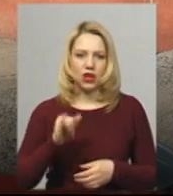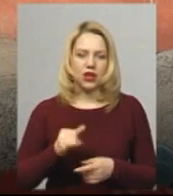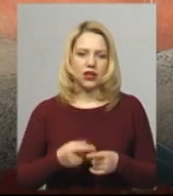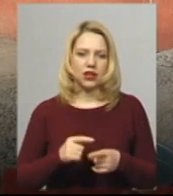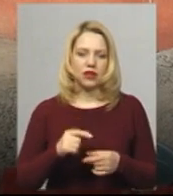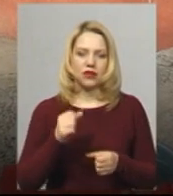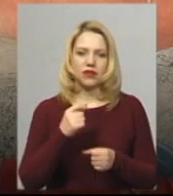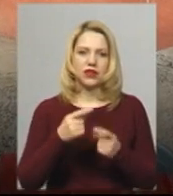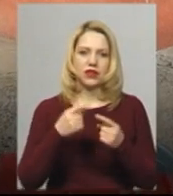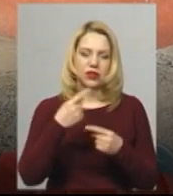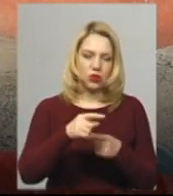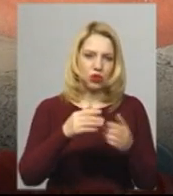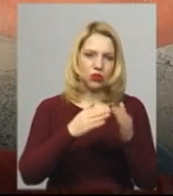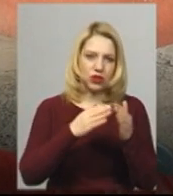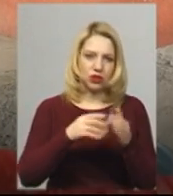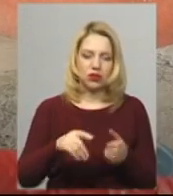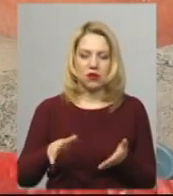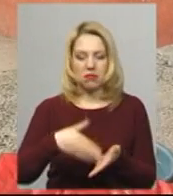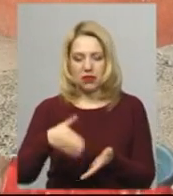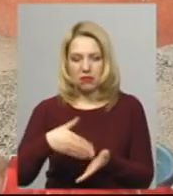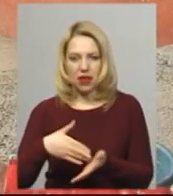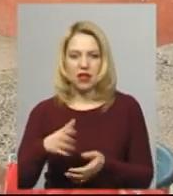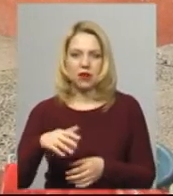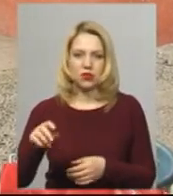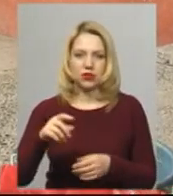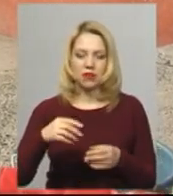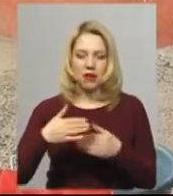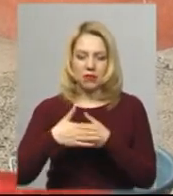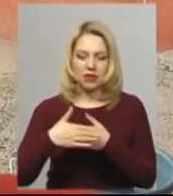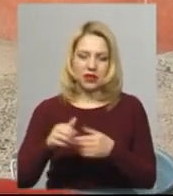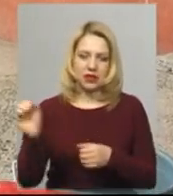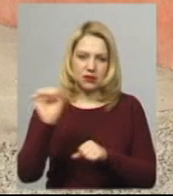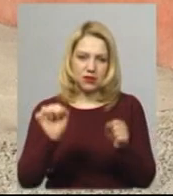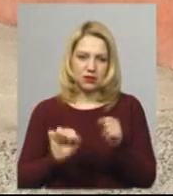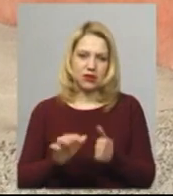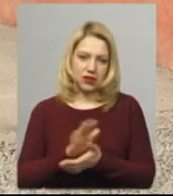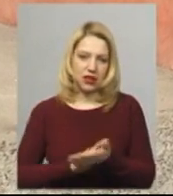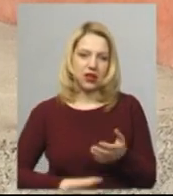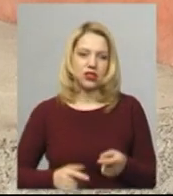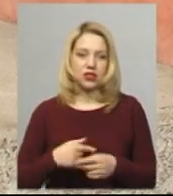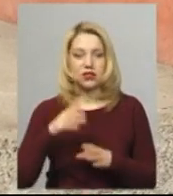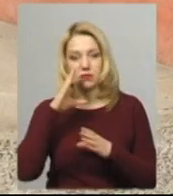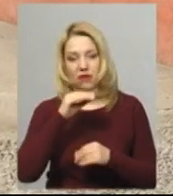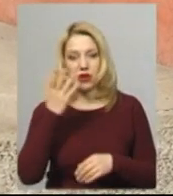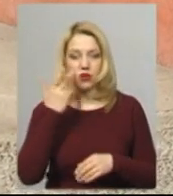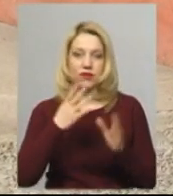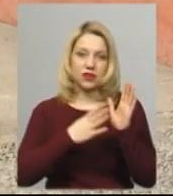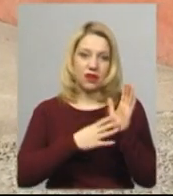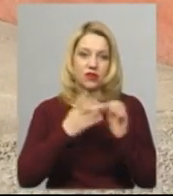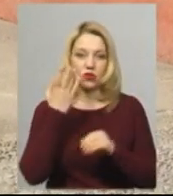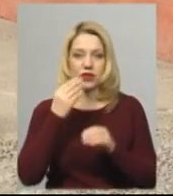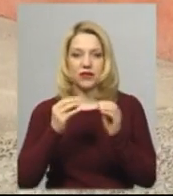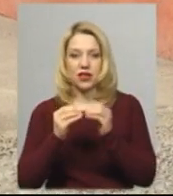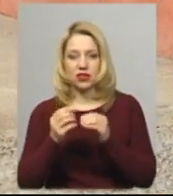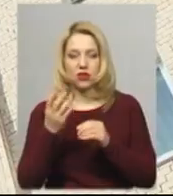маршрутом йду на другий будинок і так само на другому підмела. І захожу в під'їзд, роблю дезінфекцію і далі йду. Справляюся, коли в 9, коли в 10, коли в